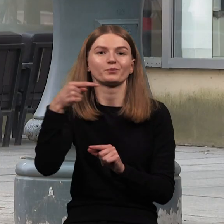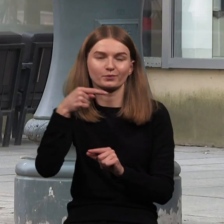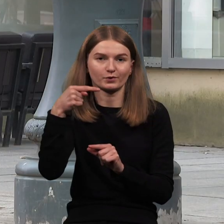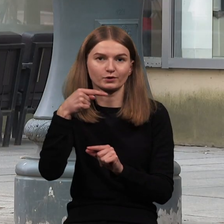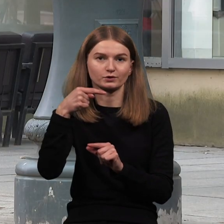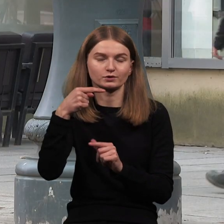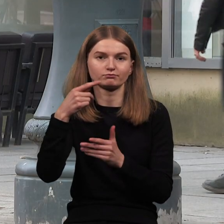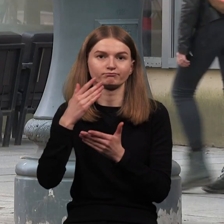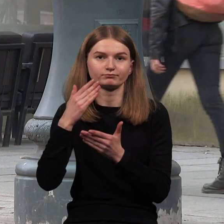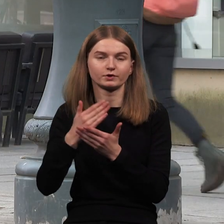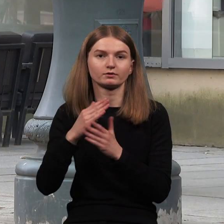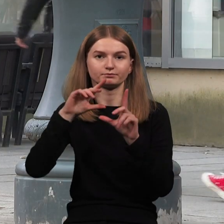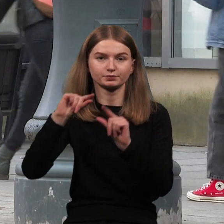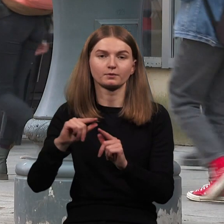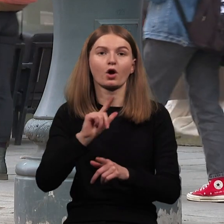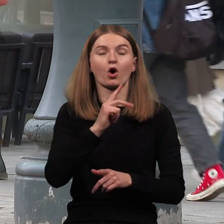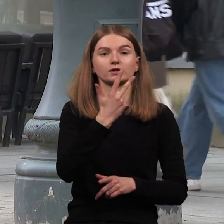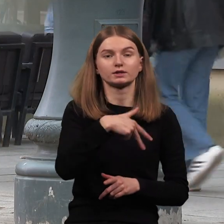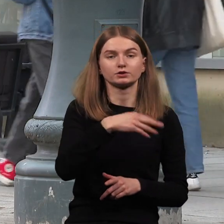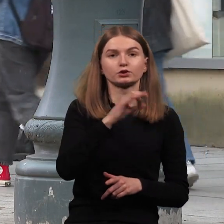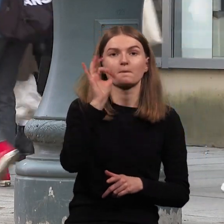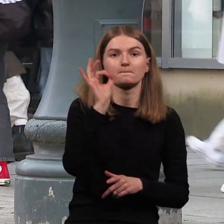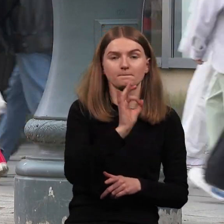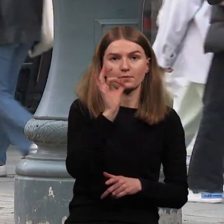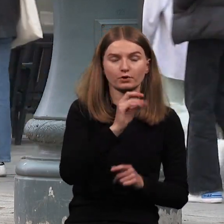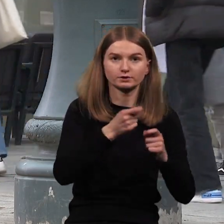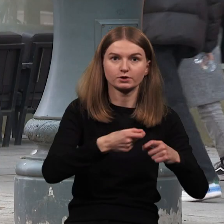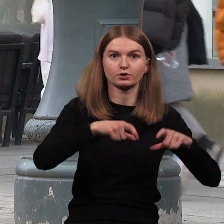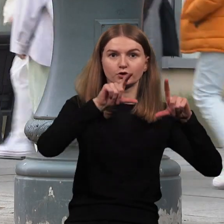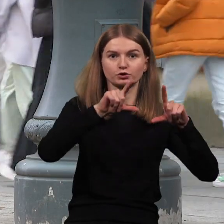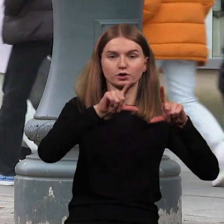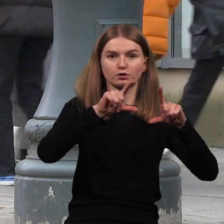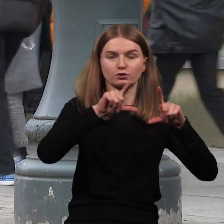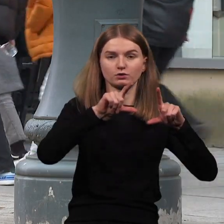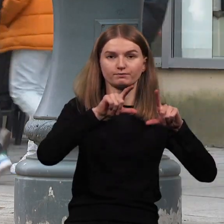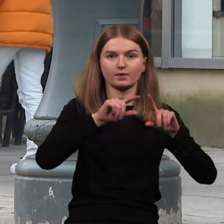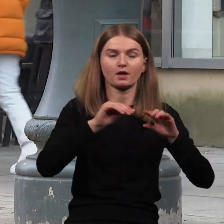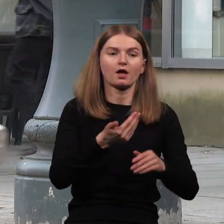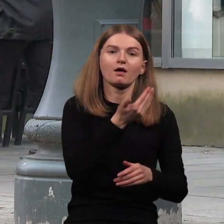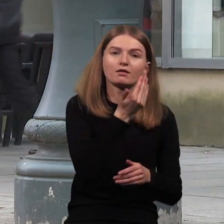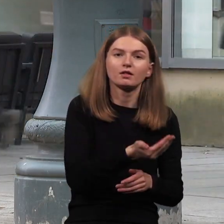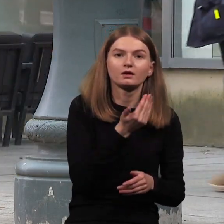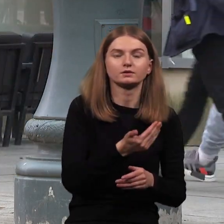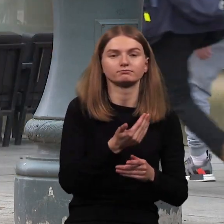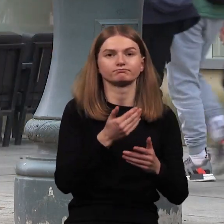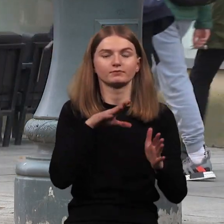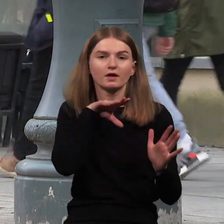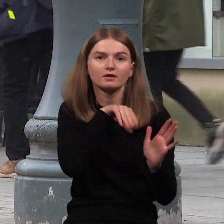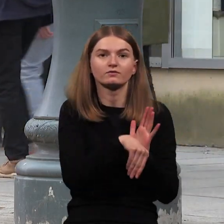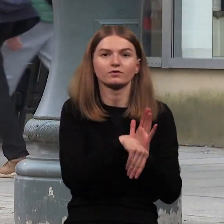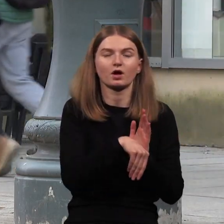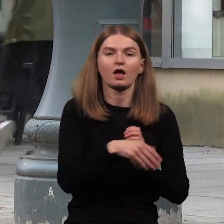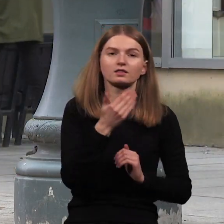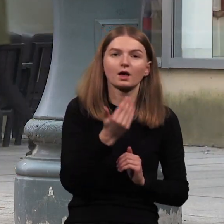30 procentų išaugo pilietiškumo labdaringumo rodiklis, tai yra jaunimas daugiau aukoja arba dalyvauja